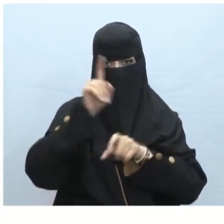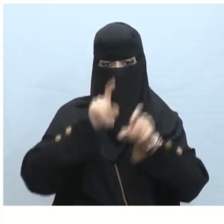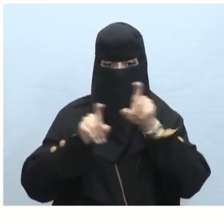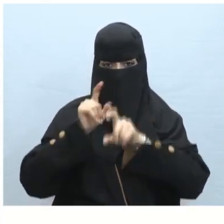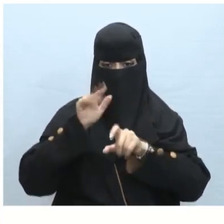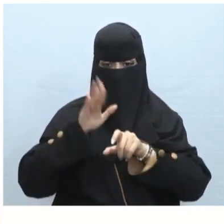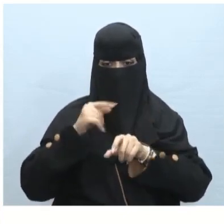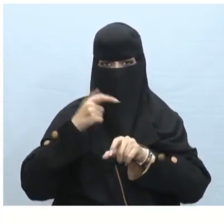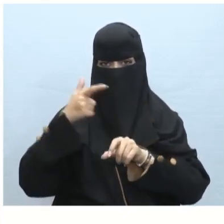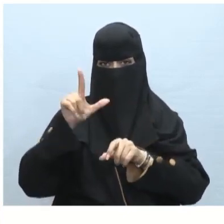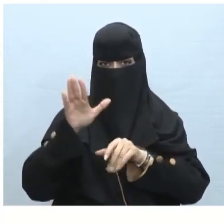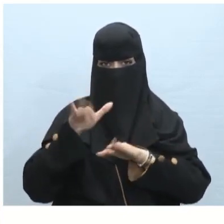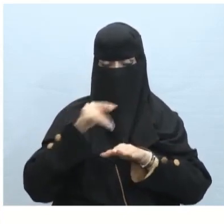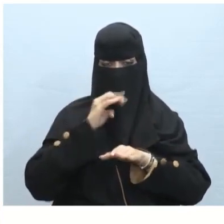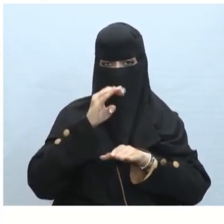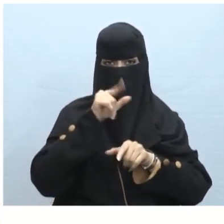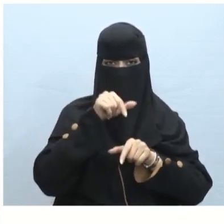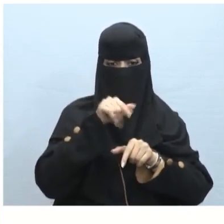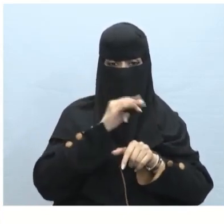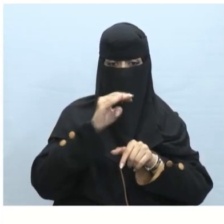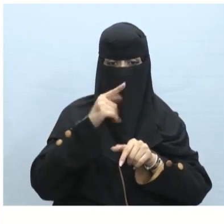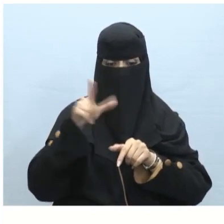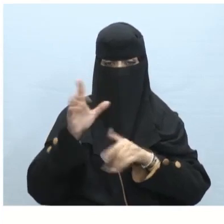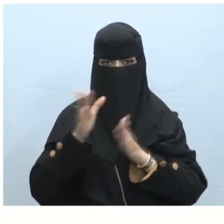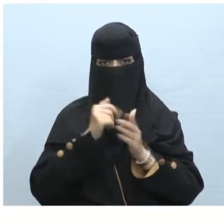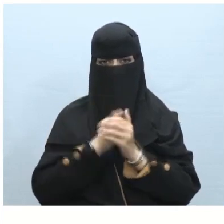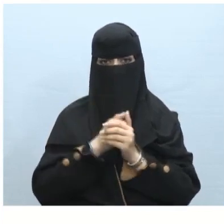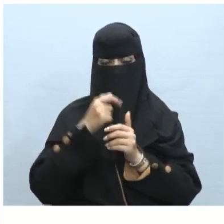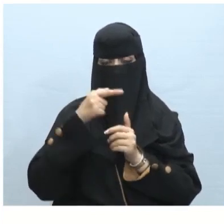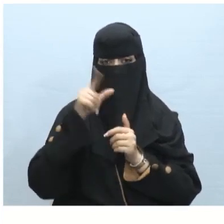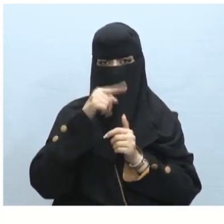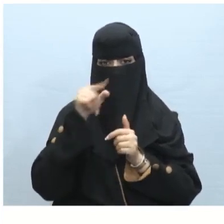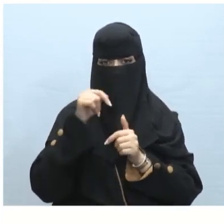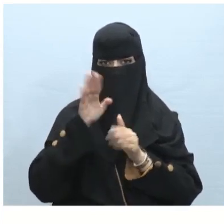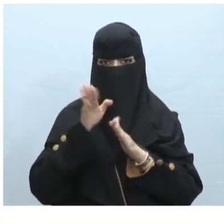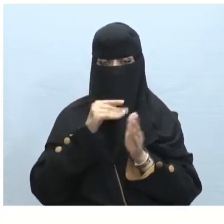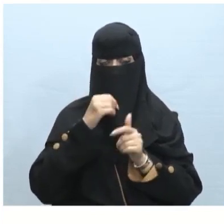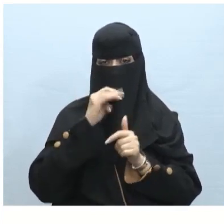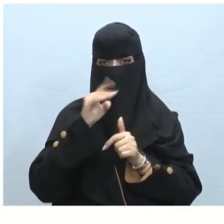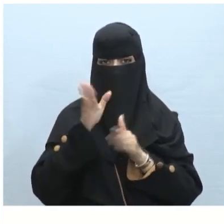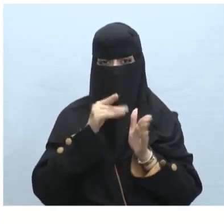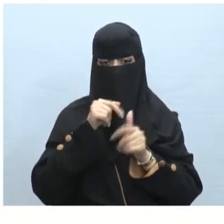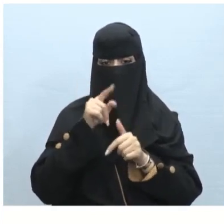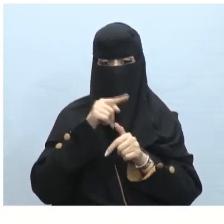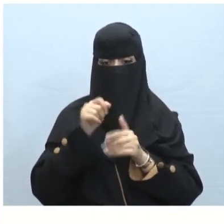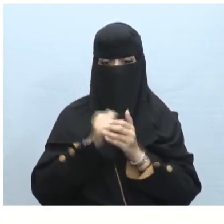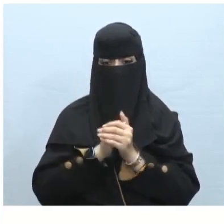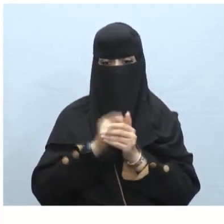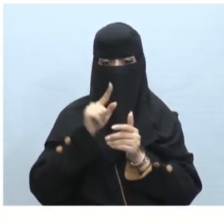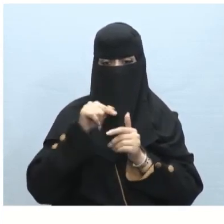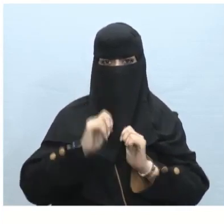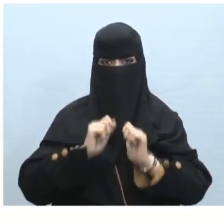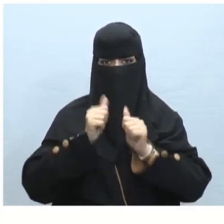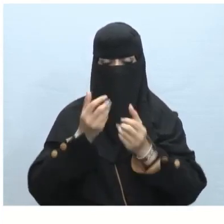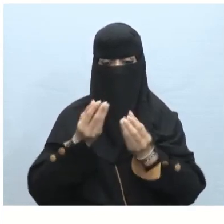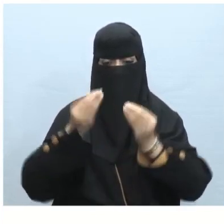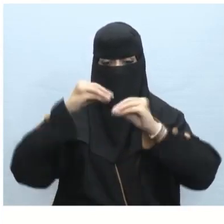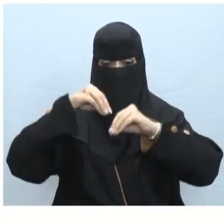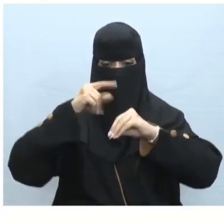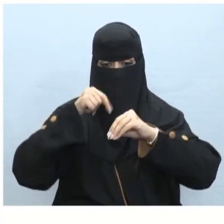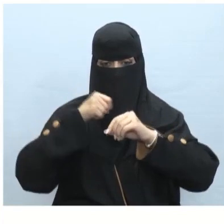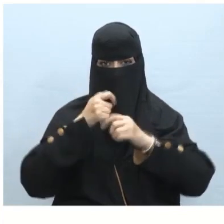ضع علامة صح أمام العبارة الصحيحة وعلامة خطأ أو علامة خطأ أمام العبارة الخاطئة فيما يلي أولا